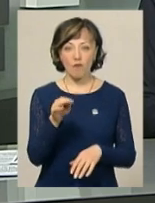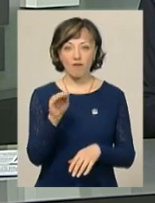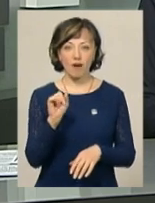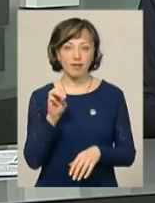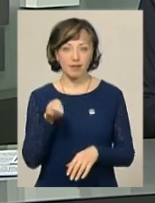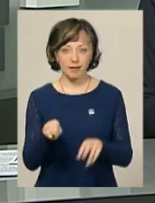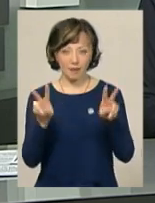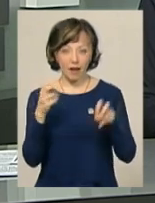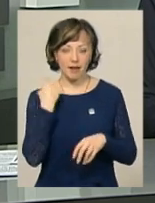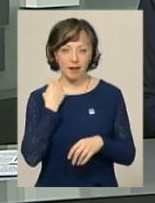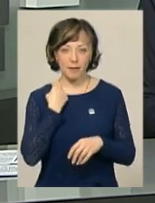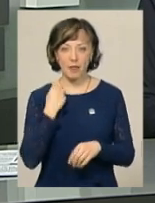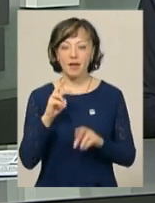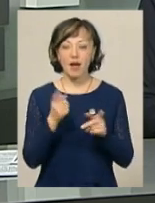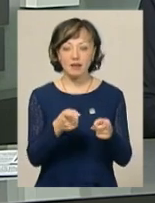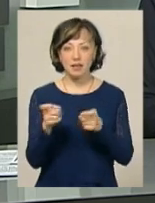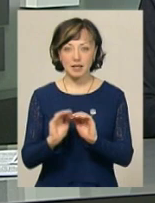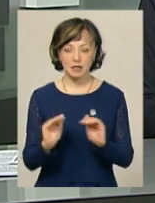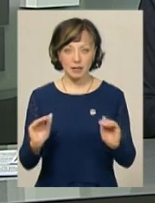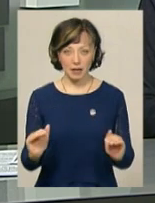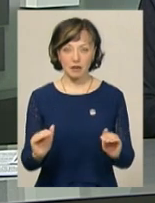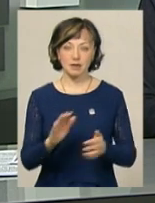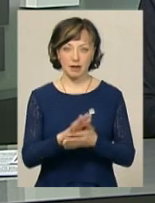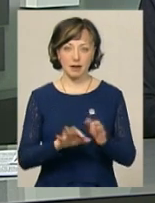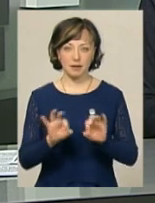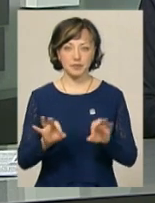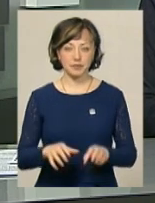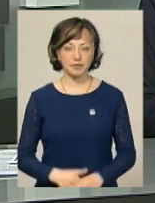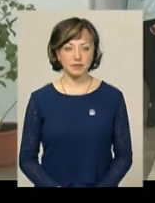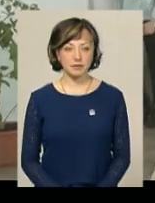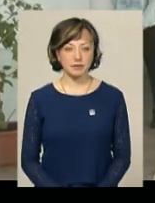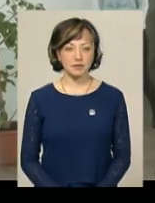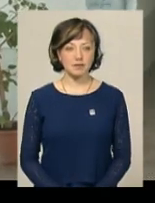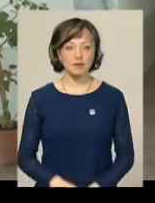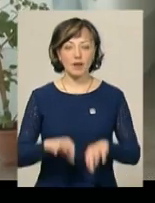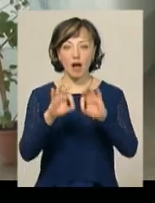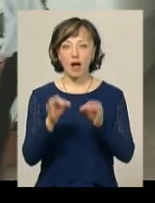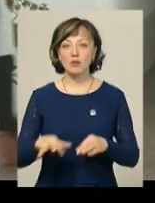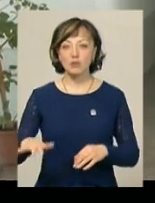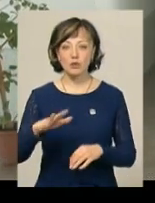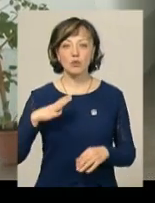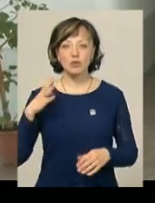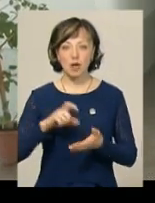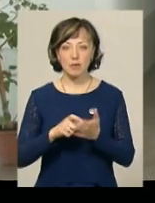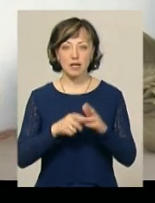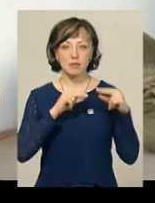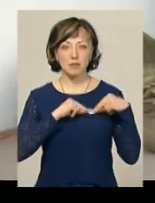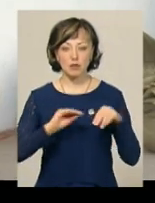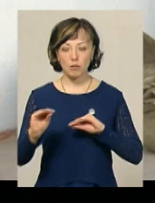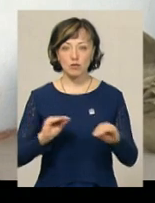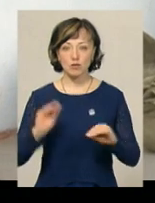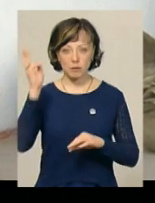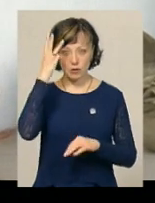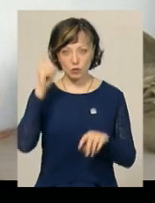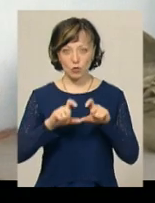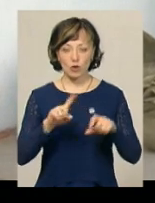планують задіювати арт-простір школярі – далі у сюжеті Світлани Русіної. Арт-простір у колишньому кабінеті праці облаштовують у